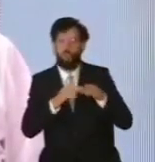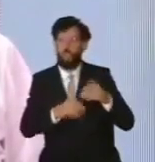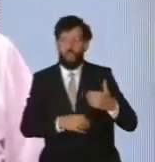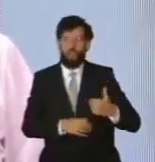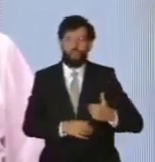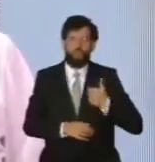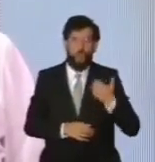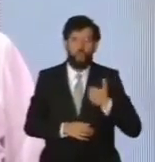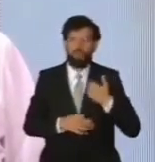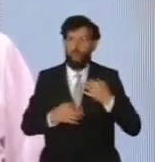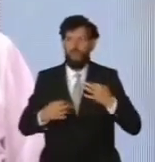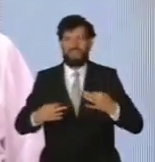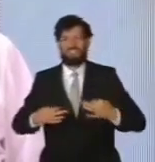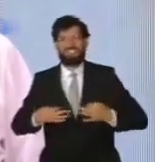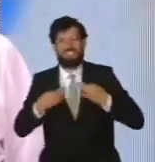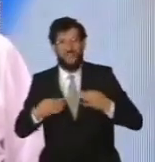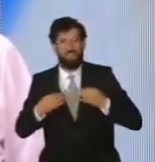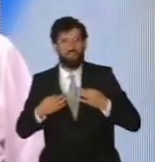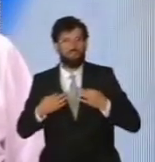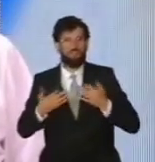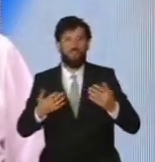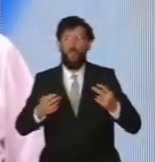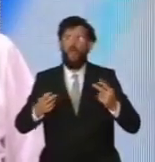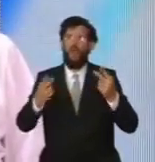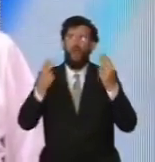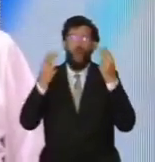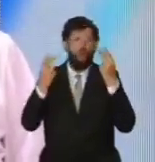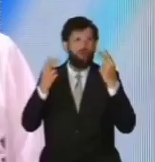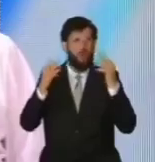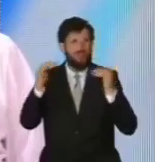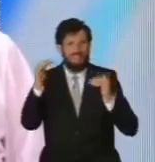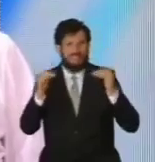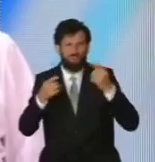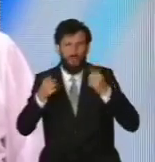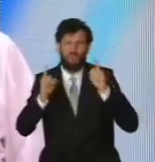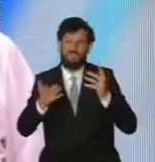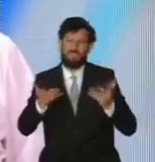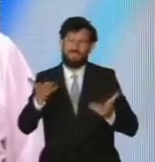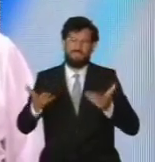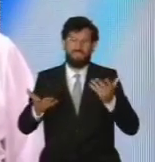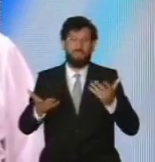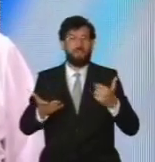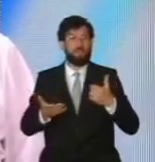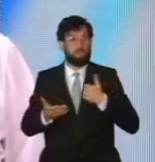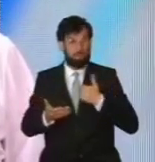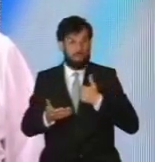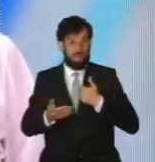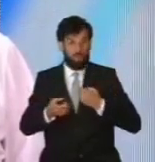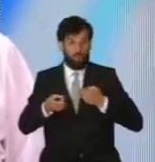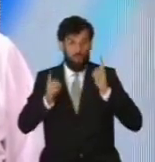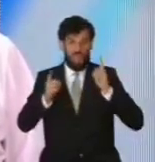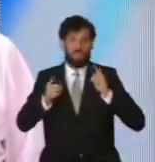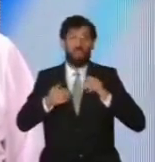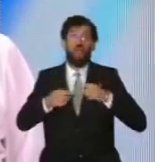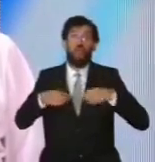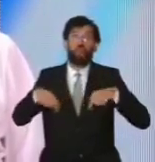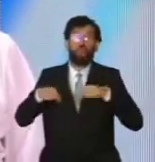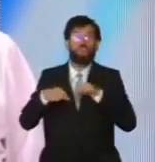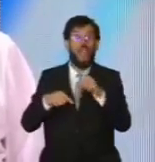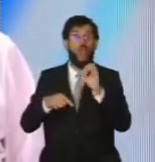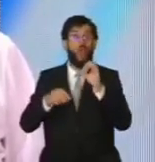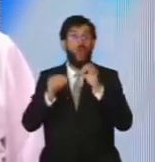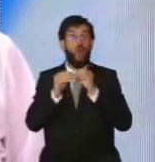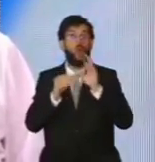to zdravotníctvo, je to hodnotové smerovanie Slovenské republiky. My v Slovenskom hnutí obrody to vidíme tak, že naozaj